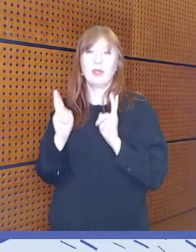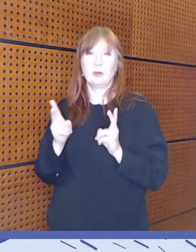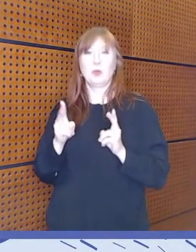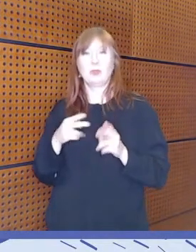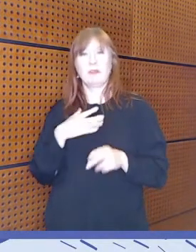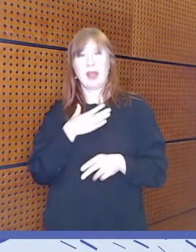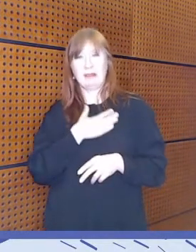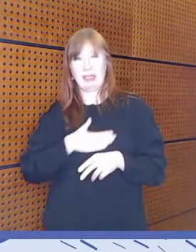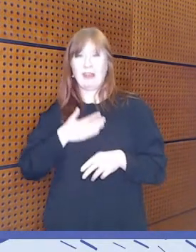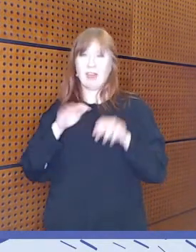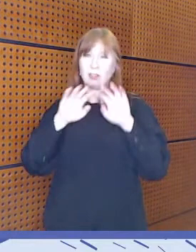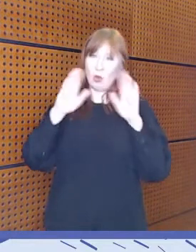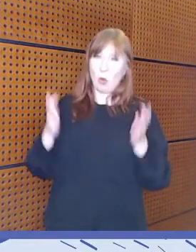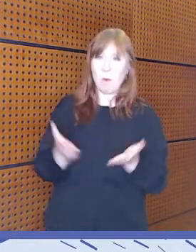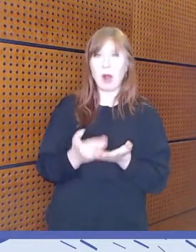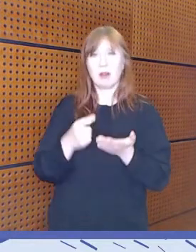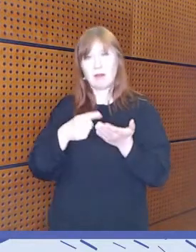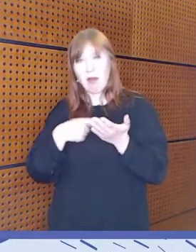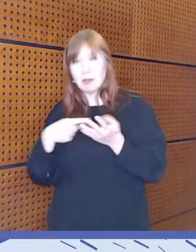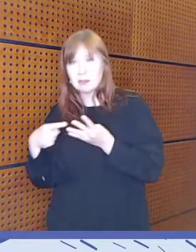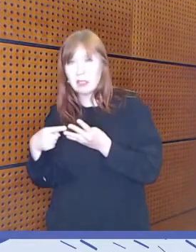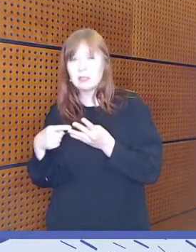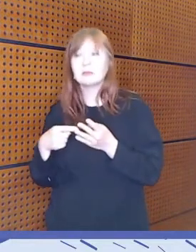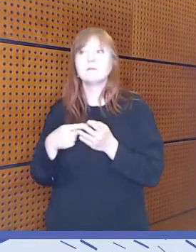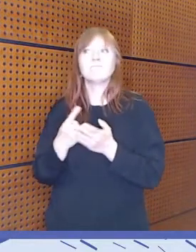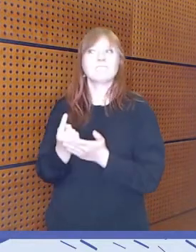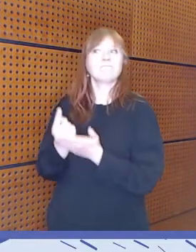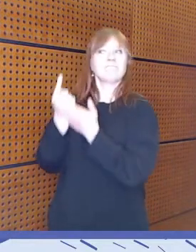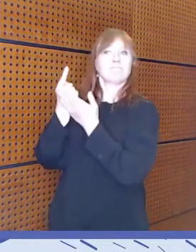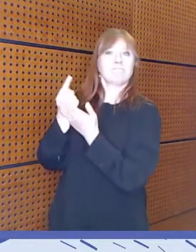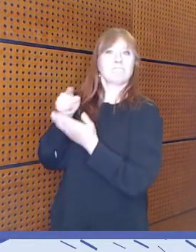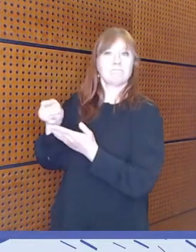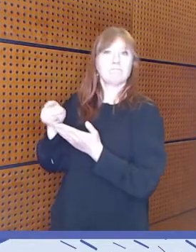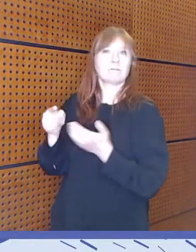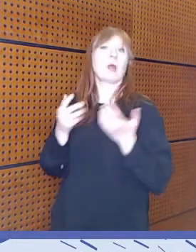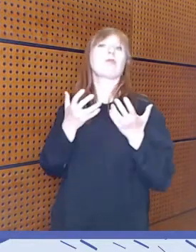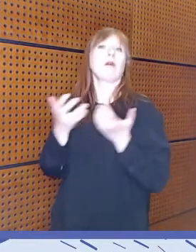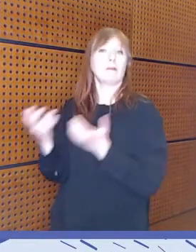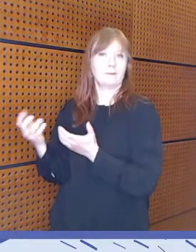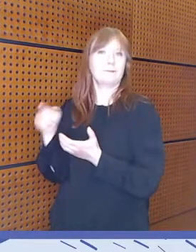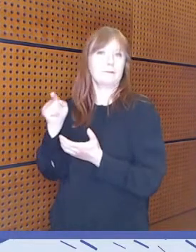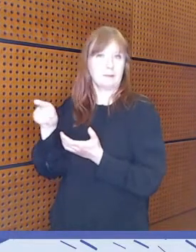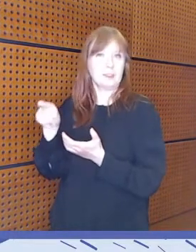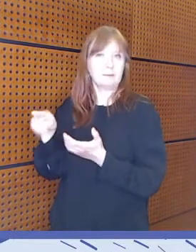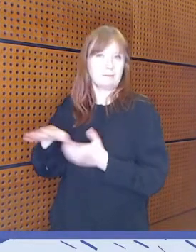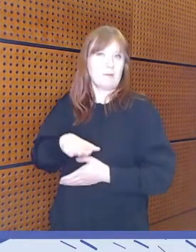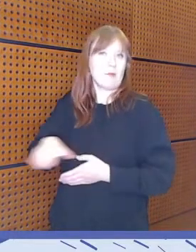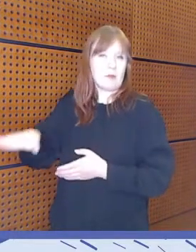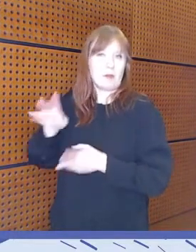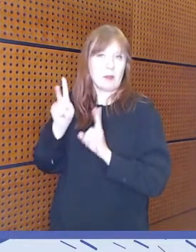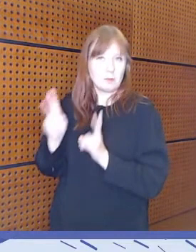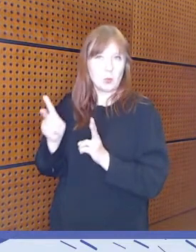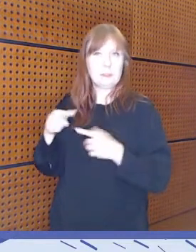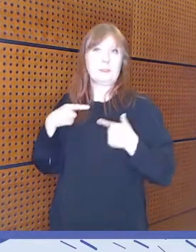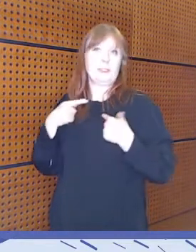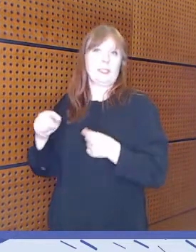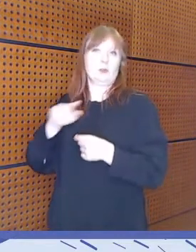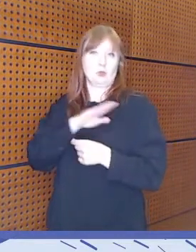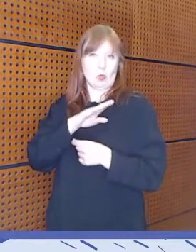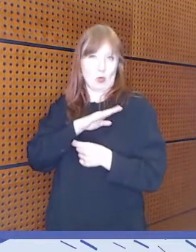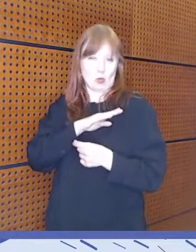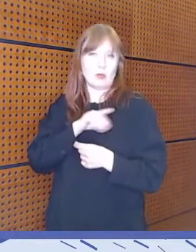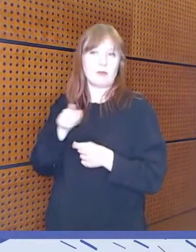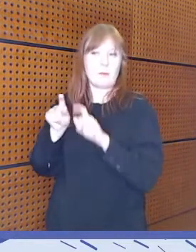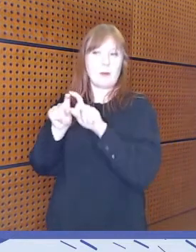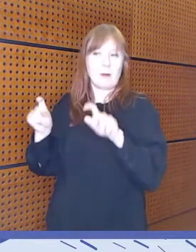haasteet on entisestään korostanut kyllä sitten sitä tarvetta ja kiinnostusta. Ja on tullut tosiaan tapetille enemmän.